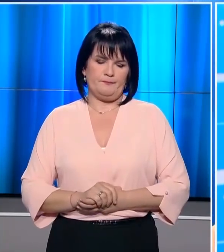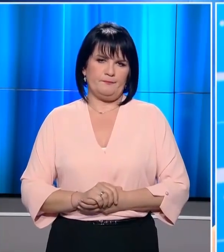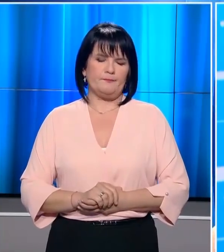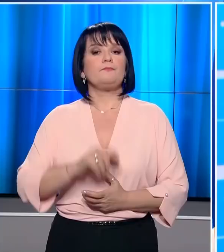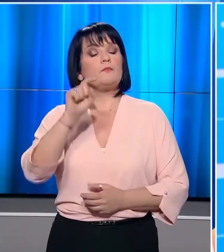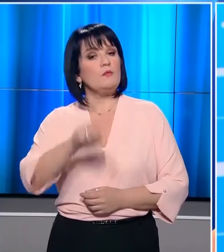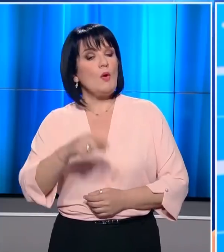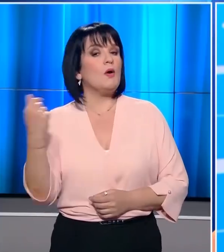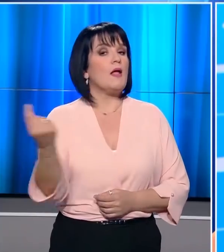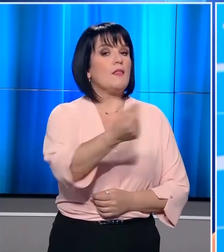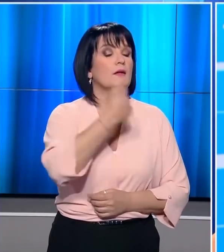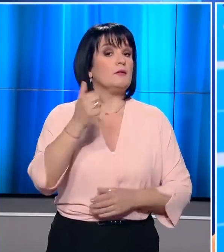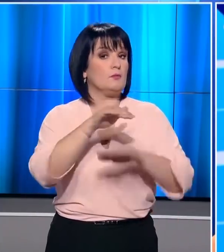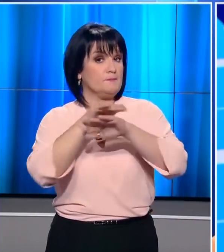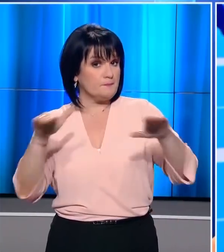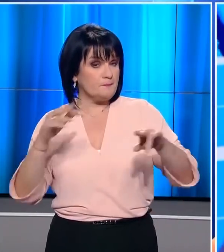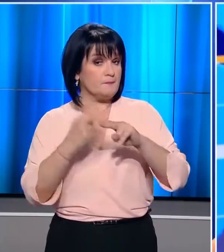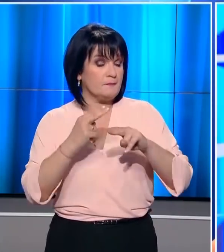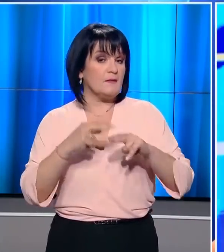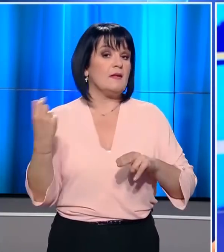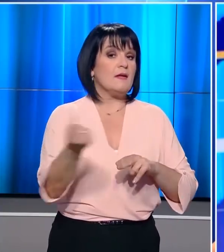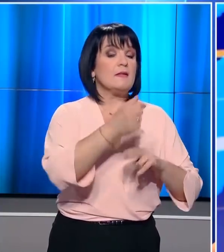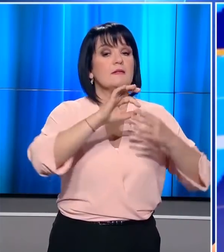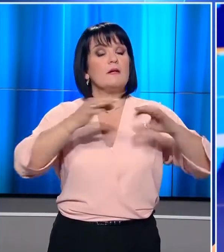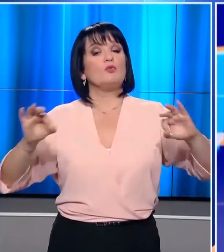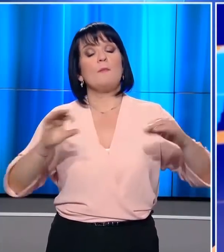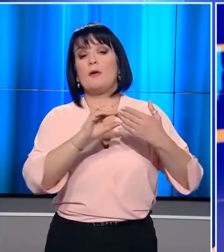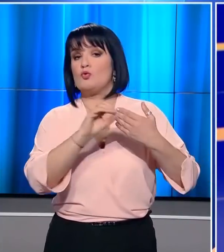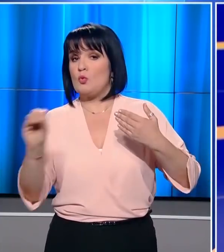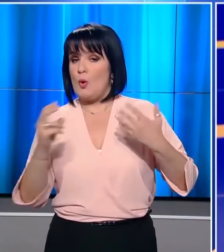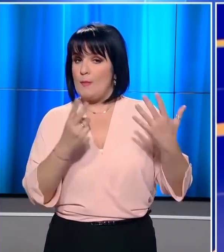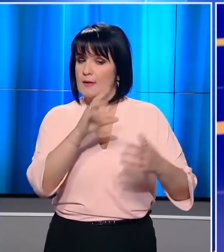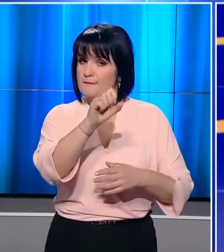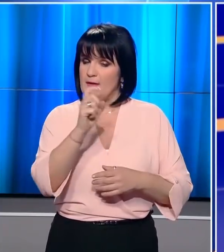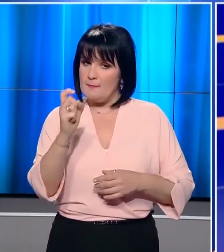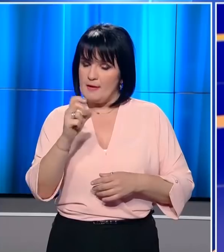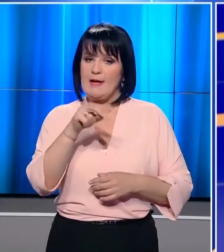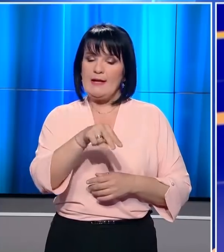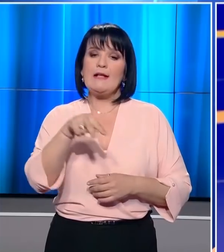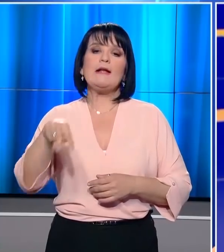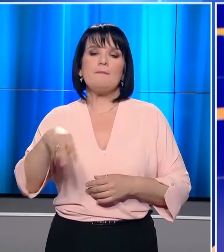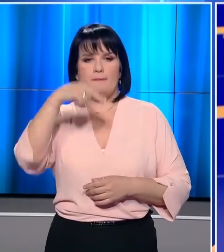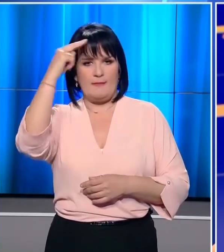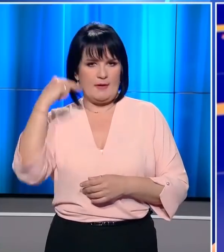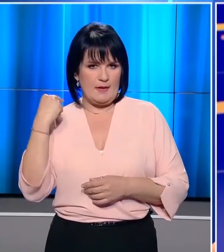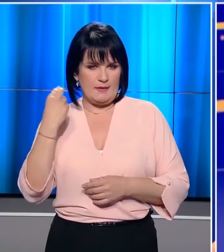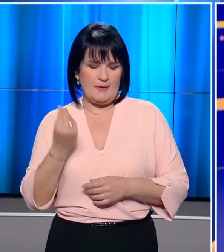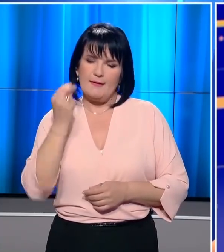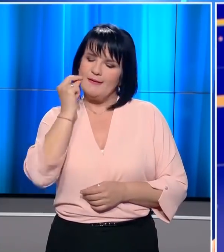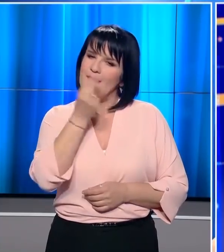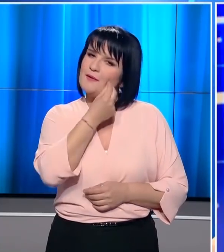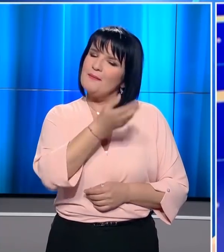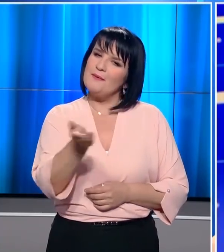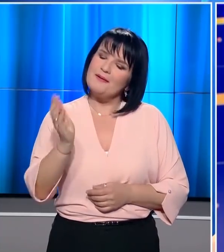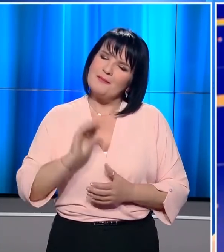Και στο σημείο αυτό το δελτίο μας ολοκληρώθηκε όλες οι εντήσεις αναλυτικά στο κεντρικό δελτίο του Όπεν στις 7 παρα 10 με την Νίκη Λιμπεράκη.